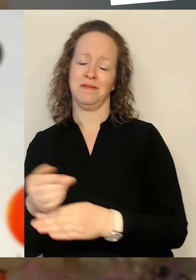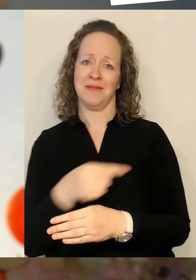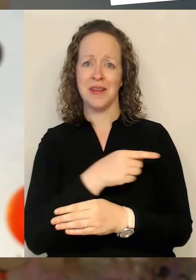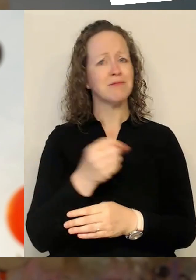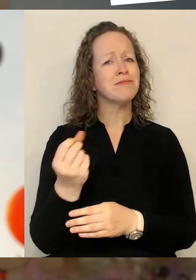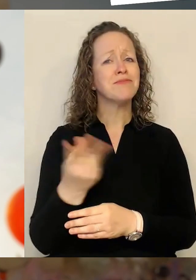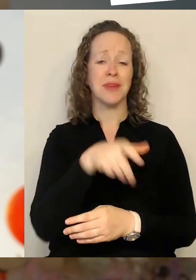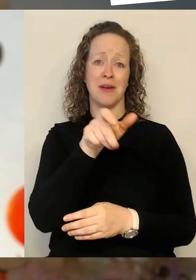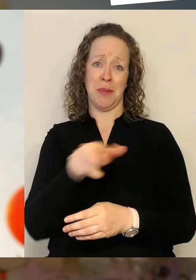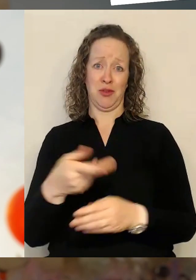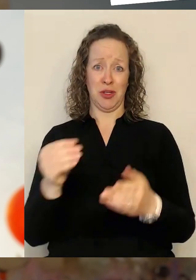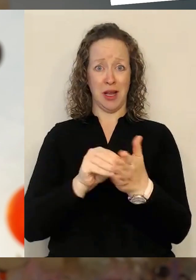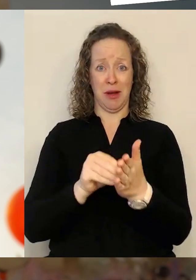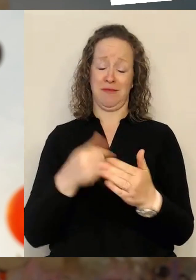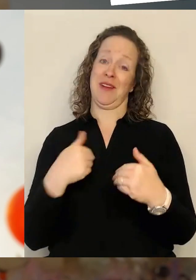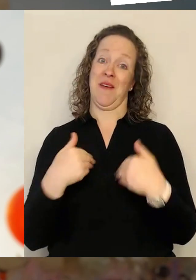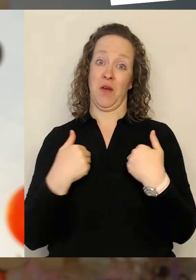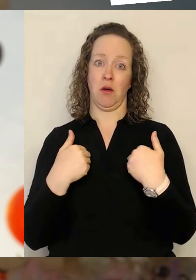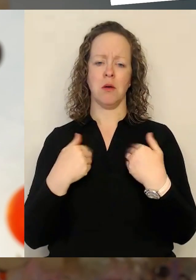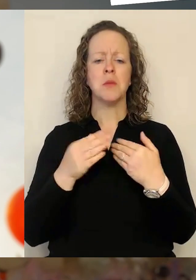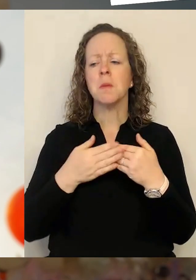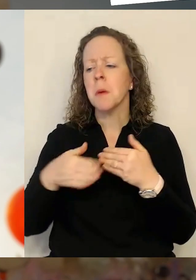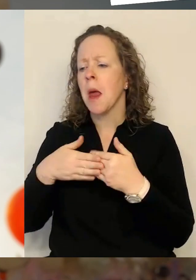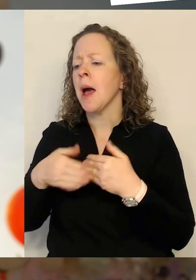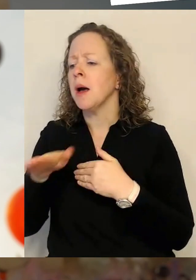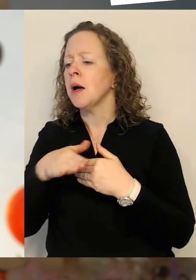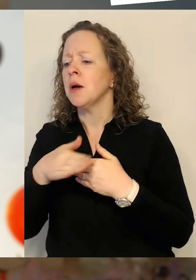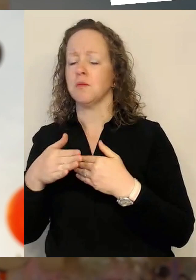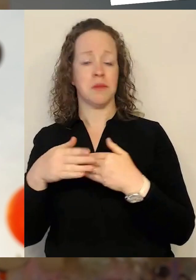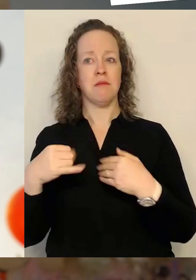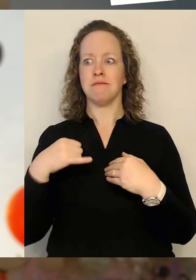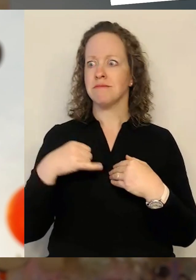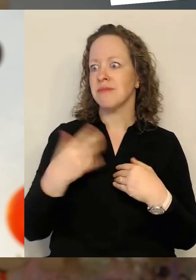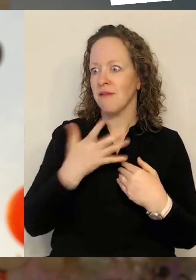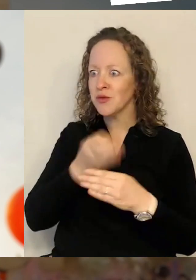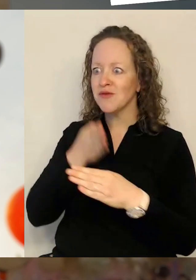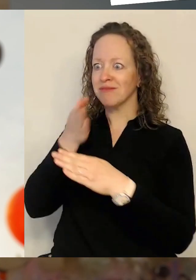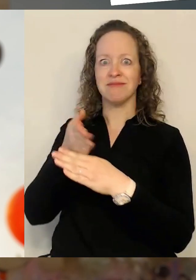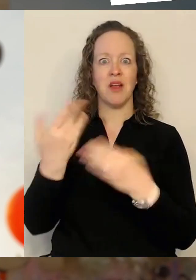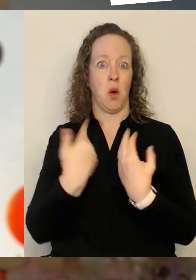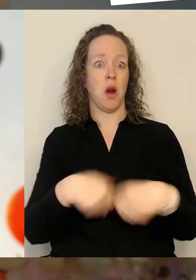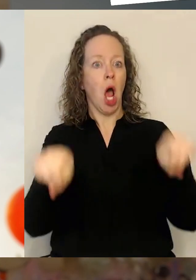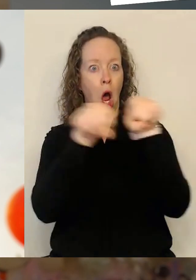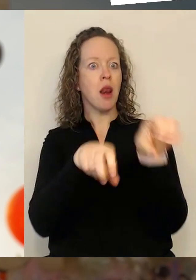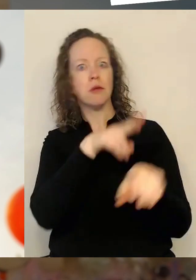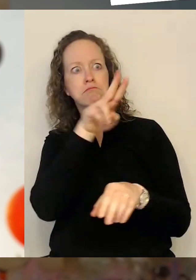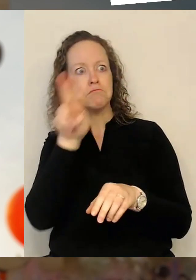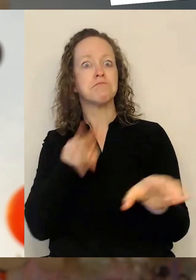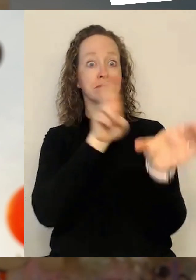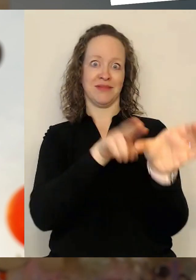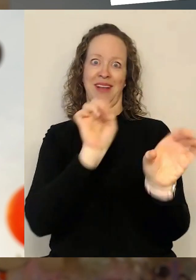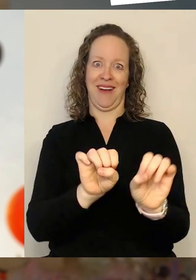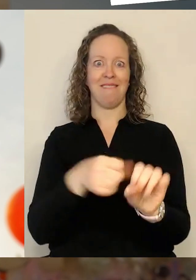finden Sie in Ihrer Nähe oder online ein Angebot, das Sie interessiert. Und deswegen wünsche ich nochmal Ihnen und uns allen einen wunderbaren Digitaltag